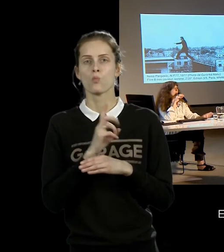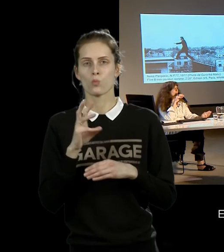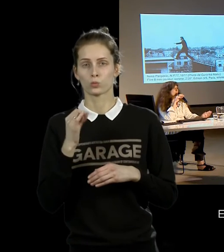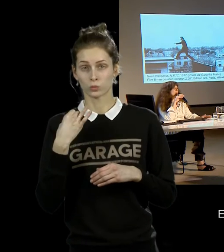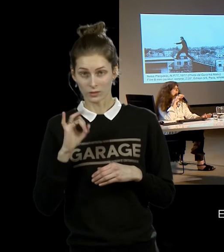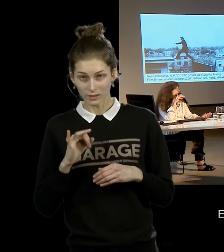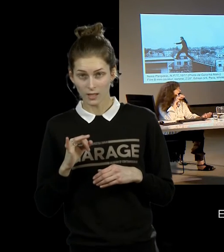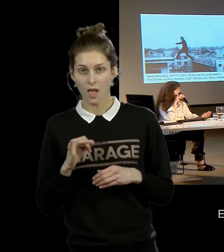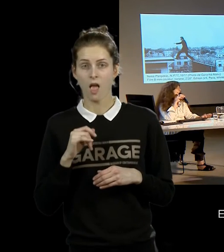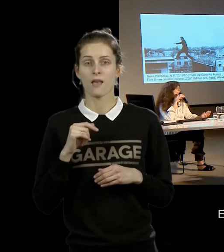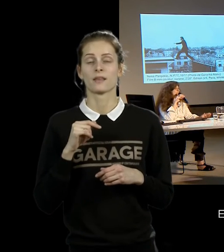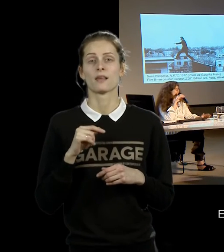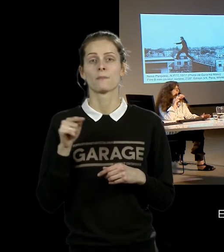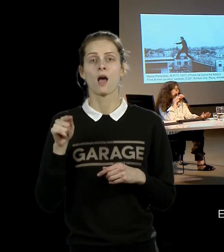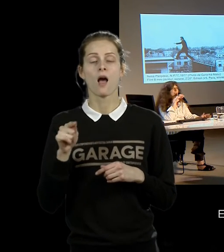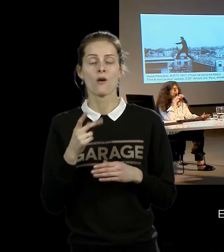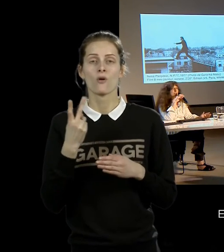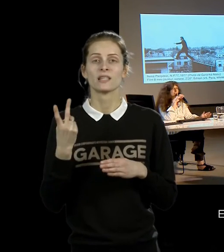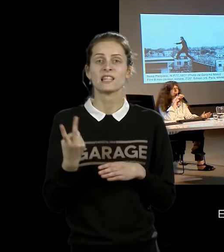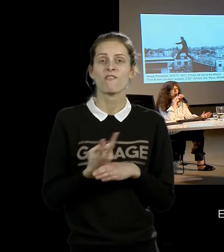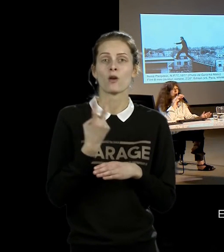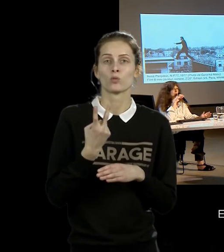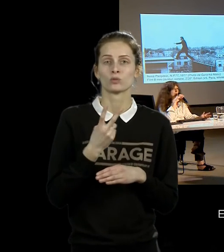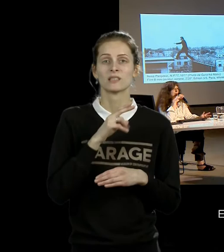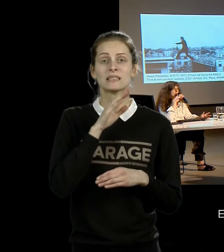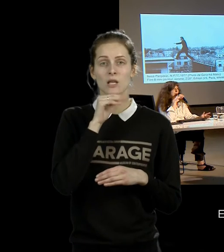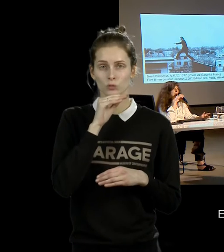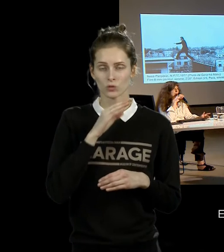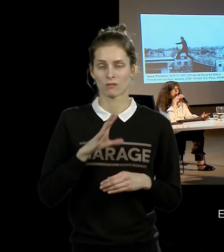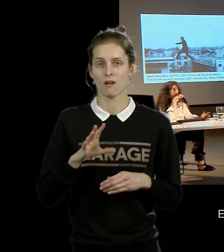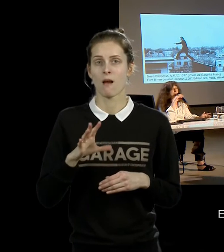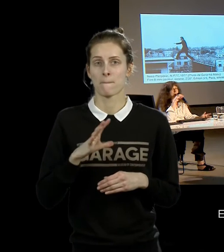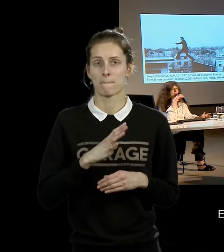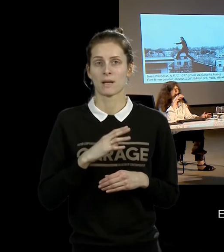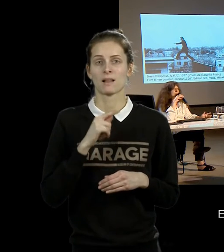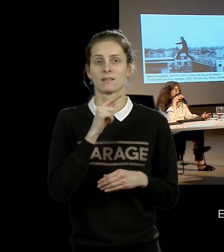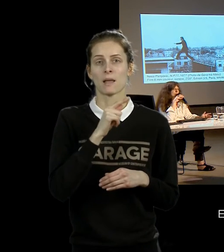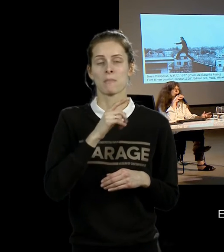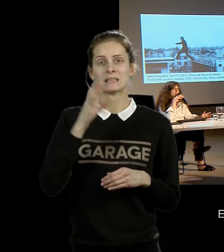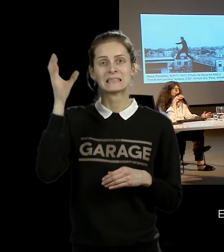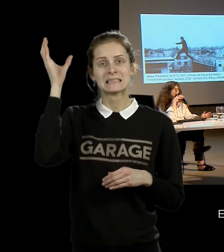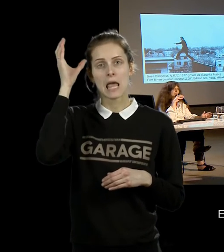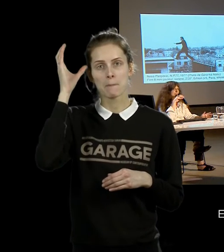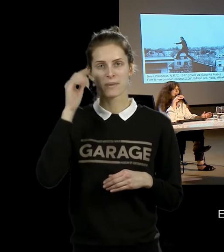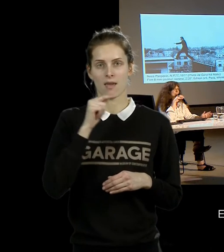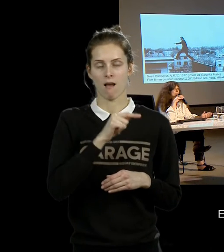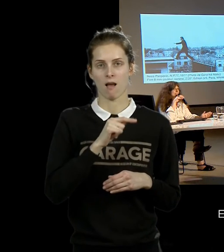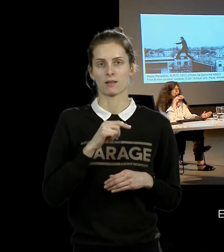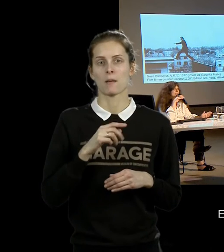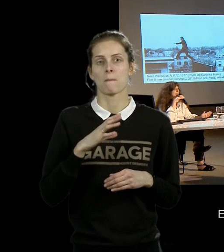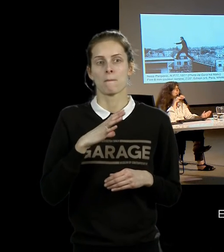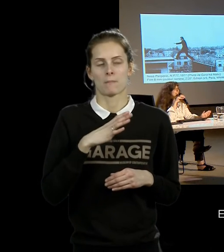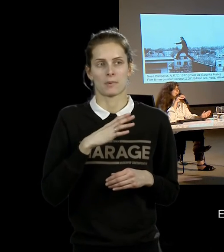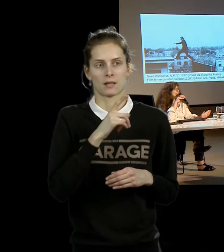Ее двоюродный дедушка был сердцем патриархом, который погиб при загадочных